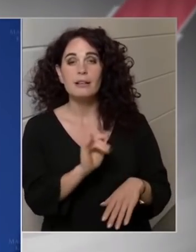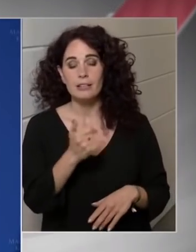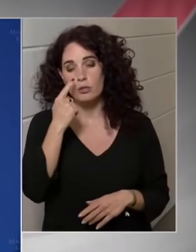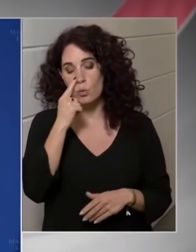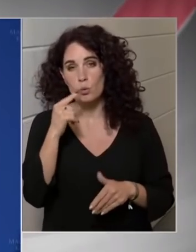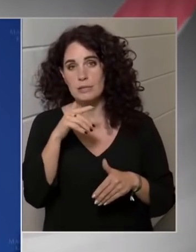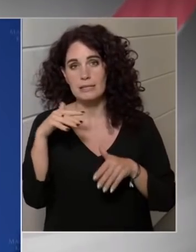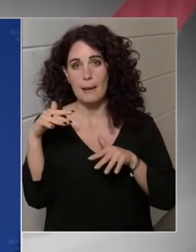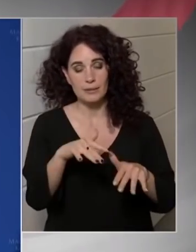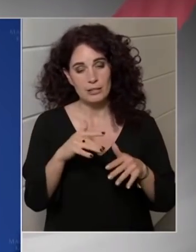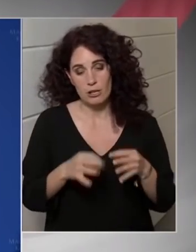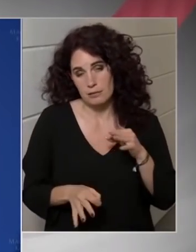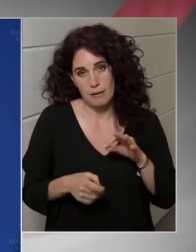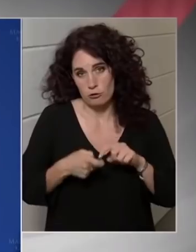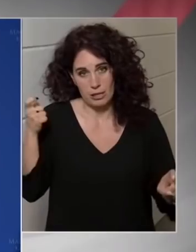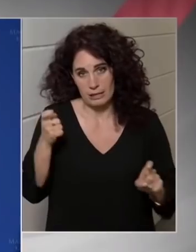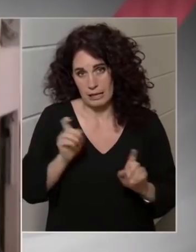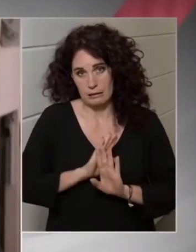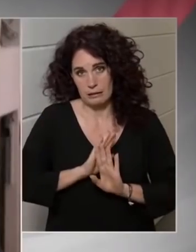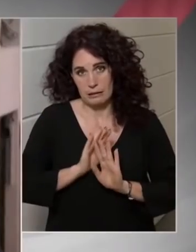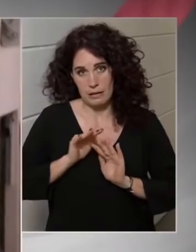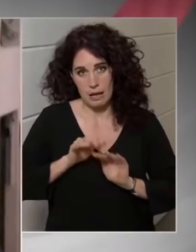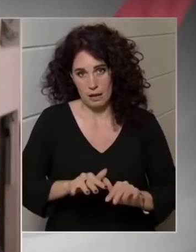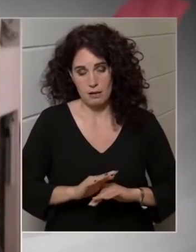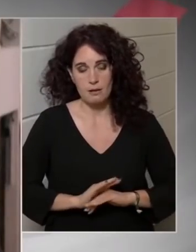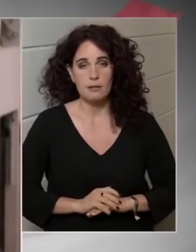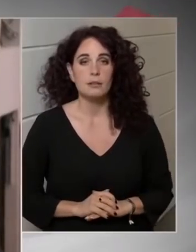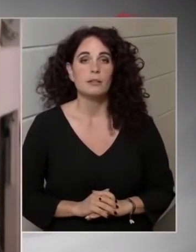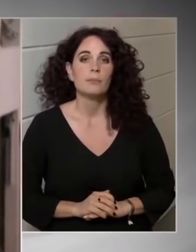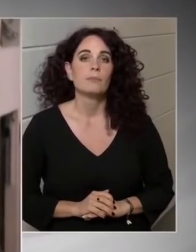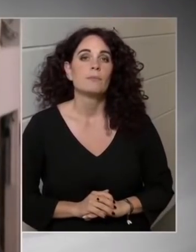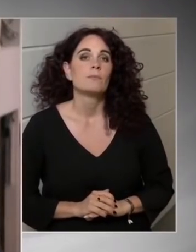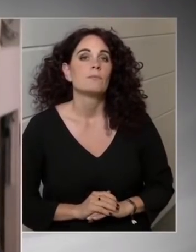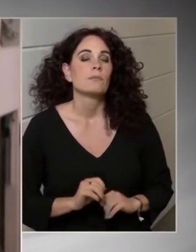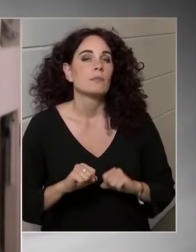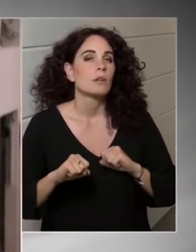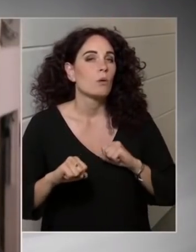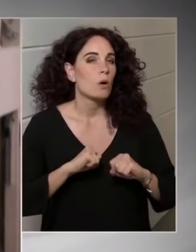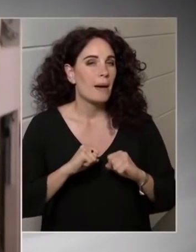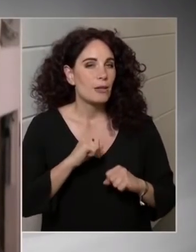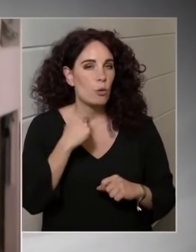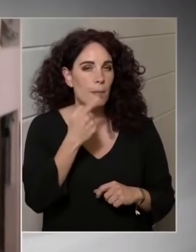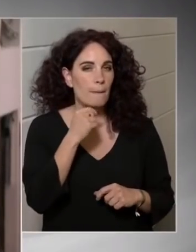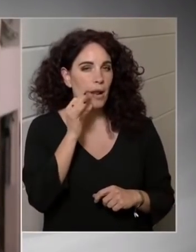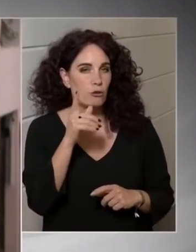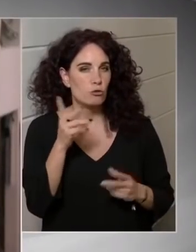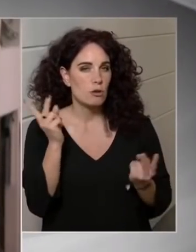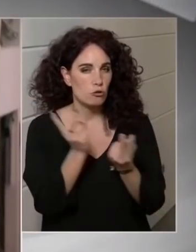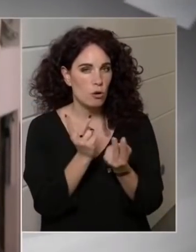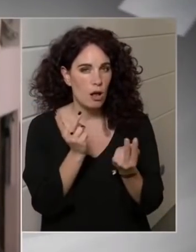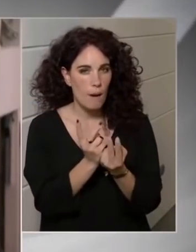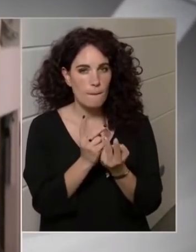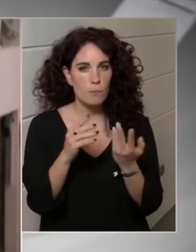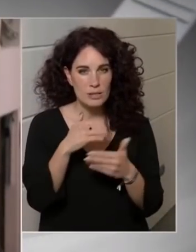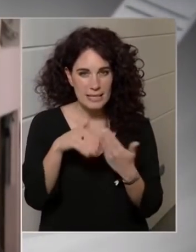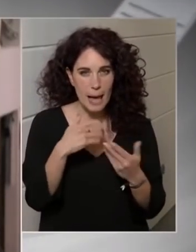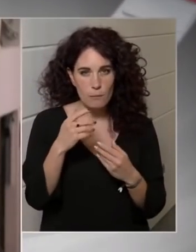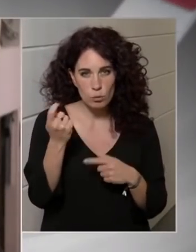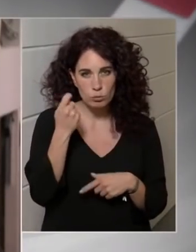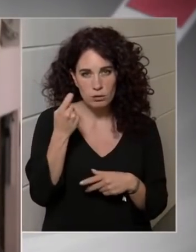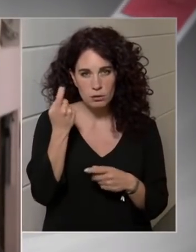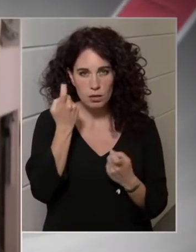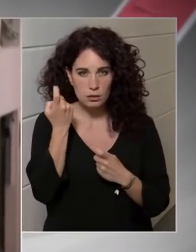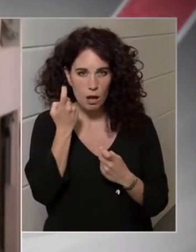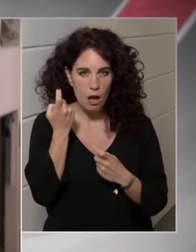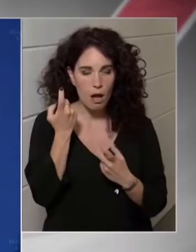támadást megsértette. A kormány Orbán Balázshoz hasonlóan proxi háborúnak tartja az ukrajnai